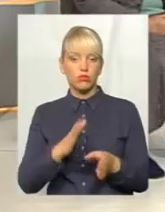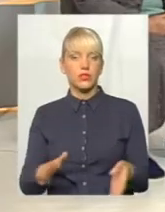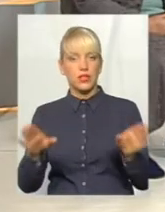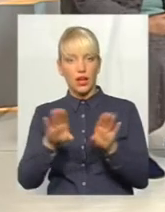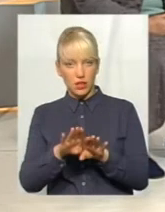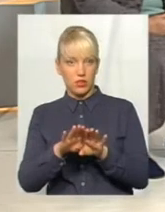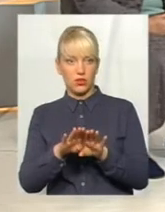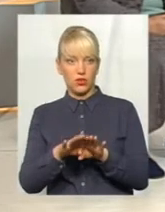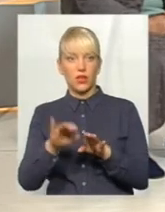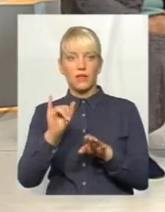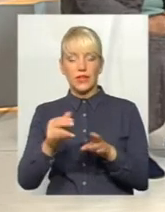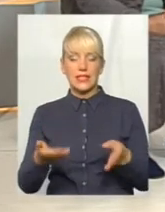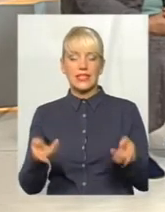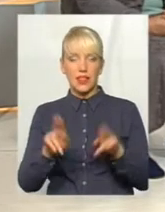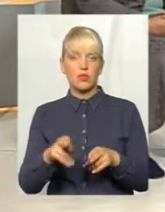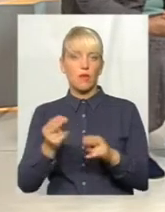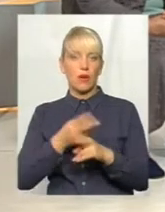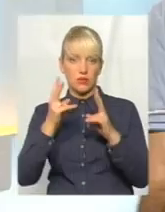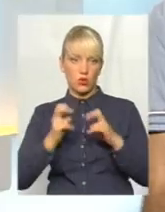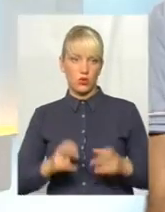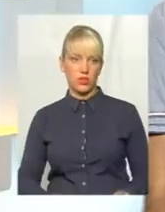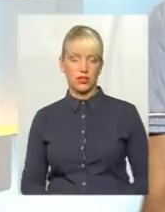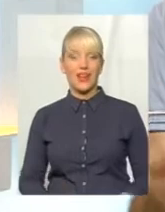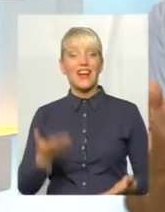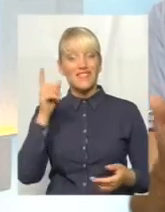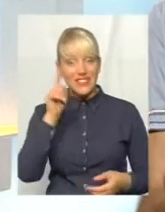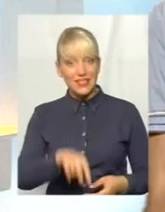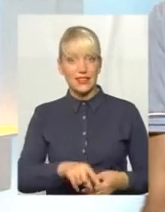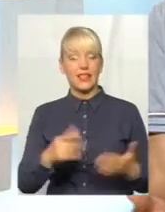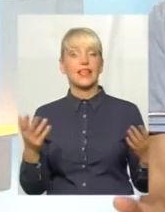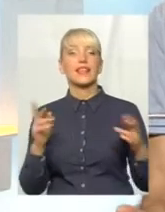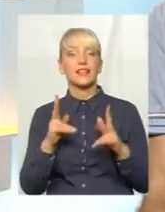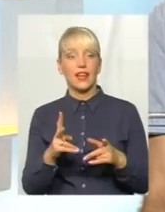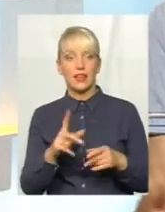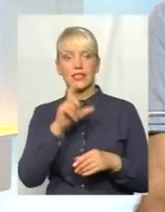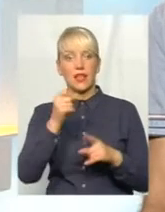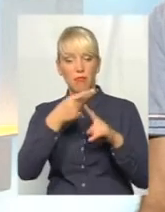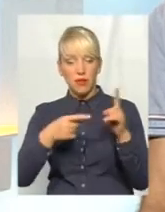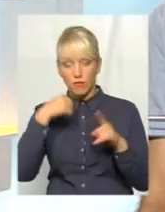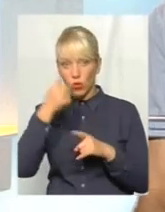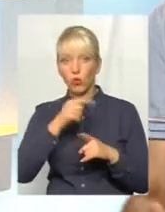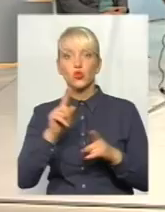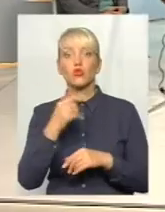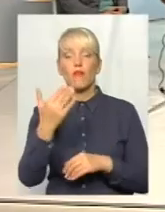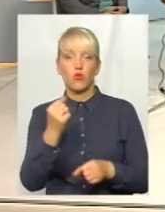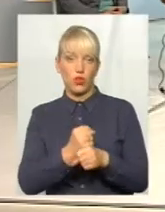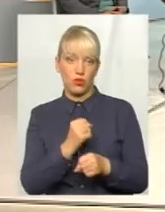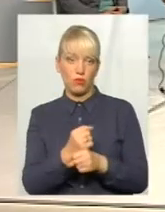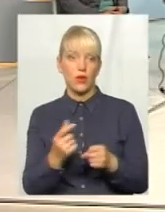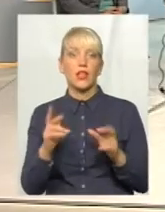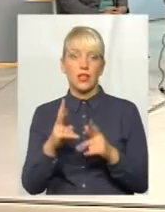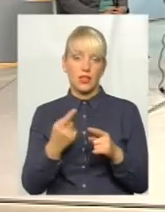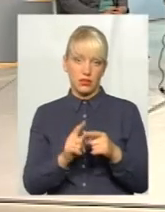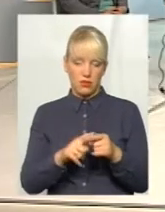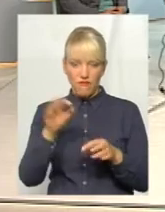залишений безрозвід. От все-таки, яким чином за пів року, що вони робили? І як таким чином